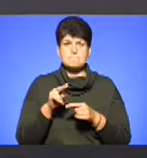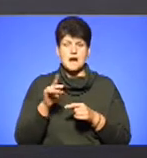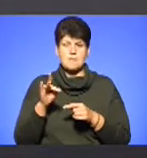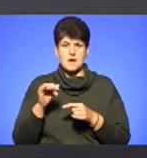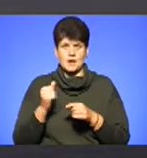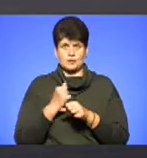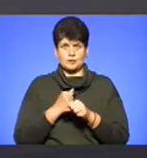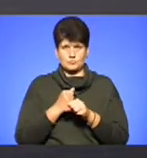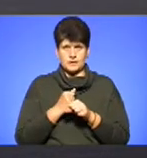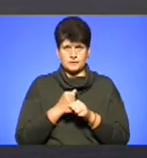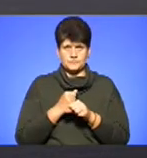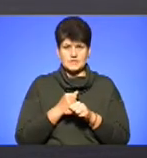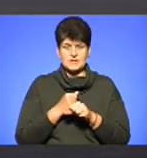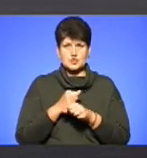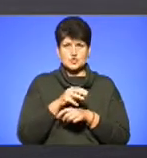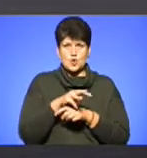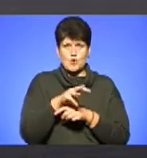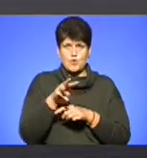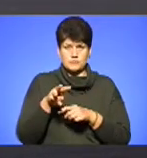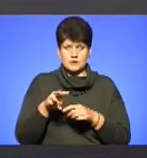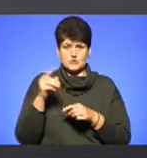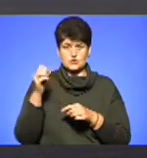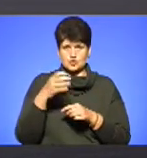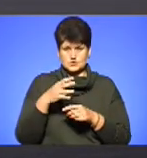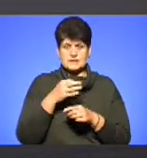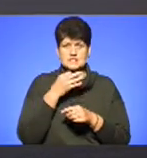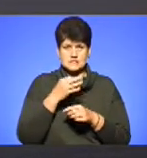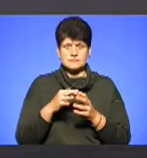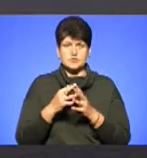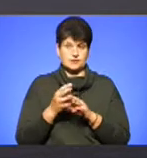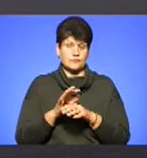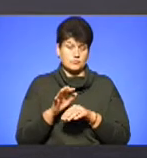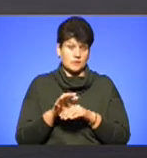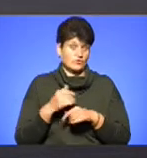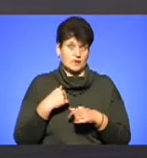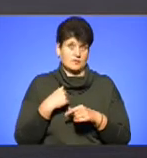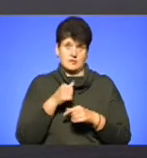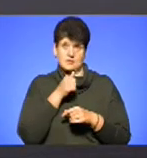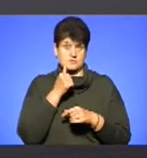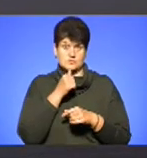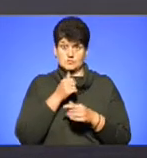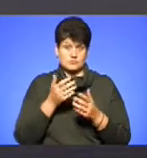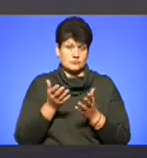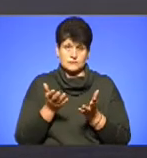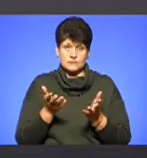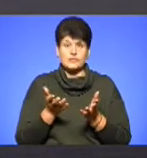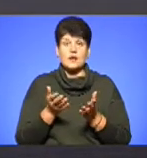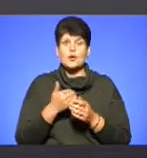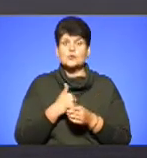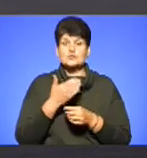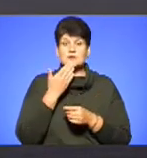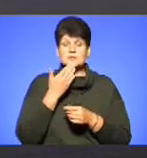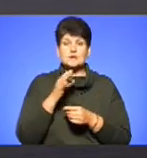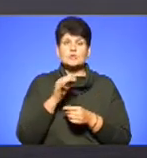скроплювали, соняшник нам підтвердив сам аграрій, тобто вони це не приховували. Хочу запитати